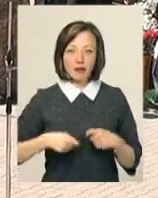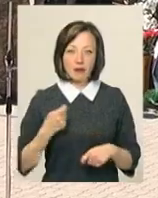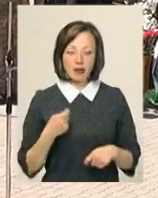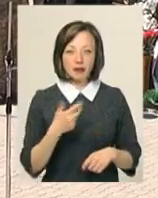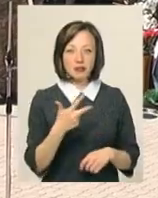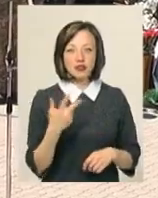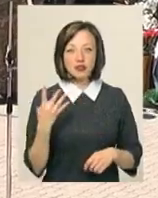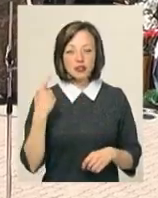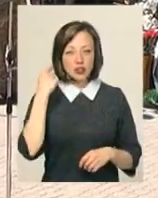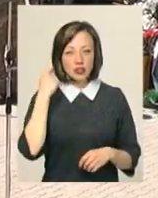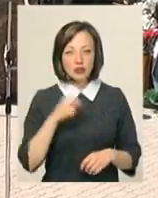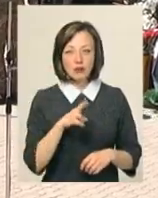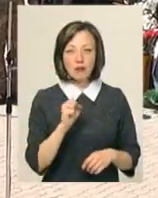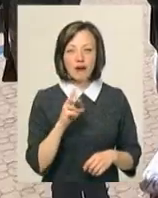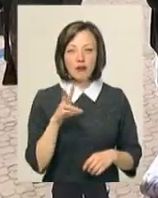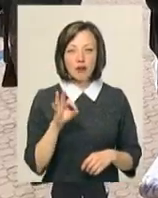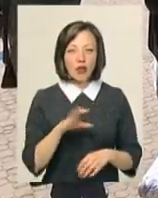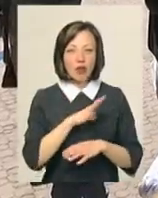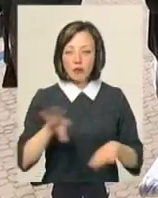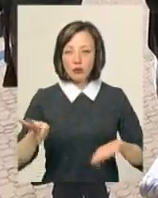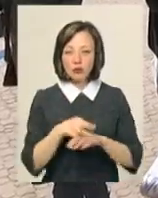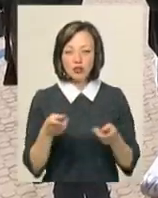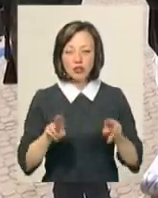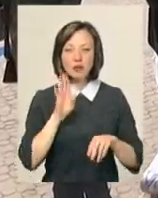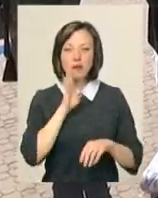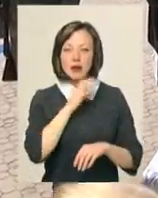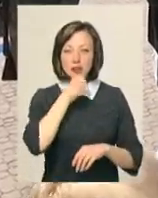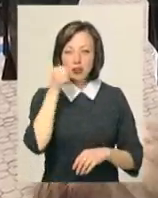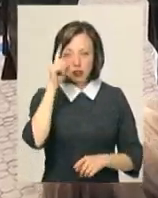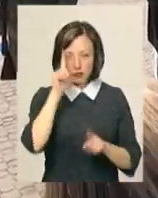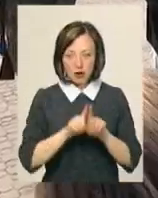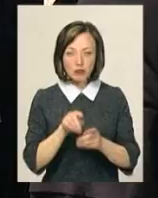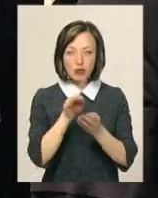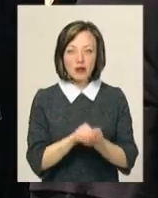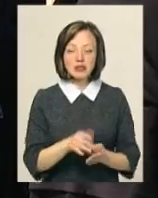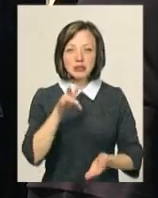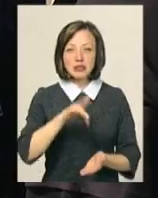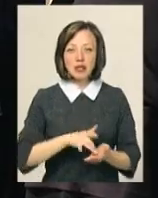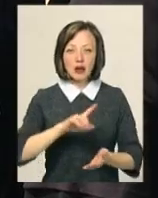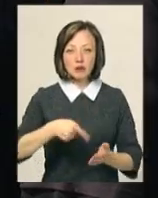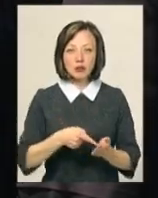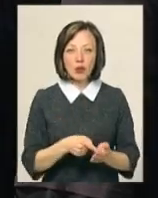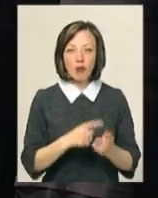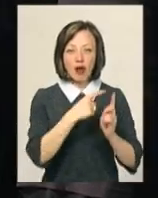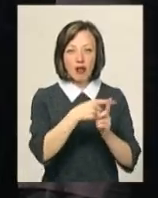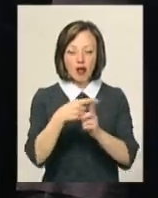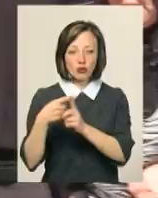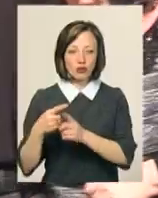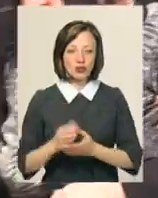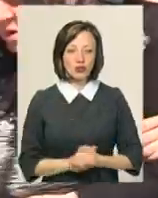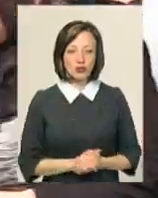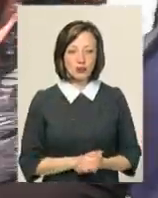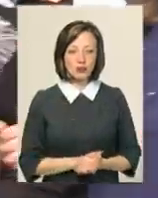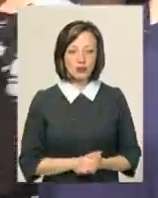-річний Павло Король не був одружений. У нього залишилися мати та старший брат. Поховали бійця на центральному міському кладовищі. Тетяна Ворожцова,